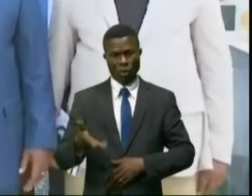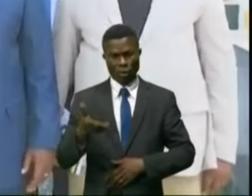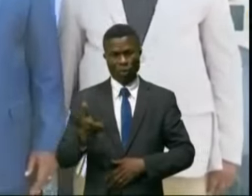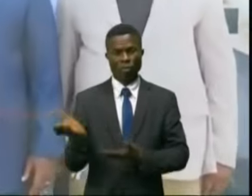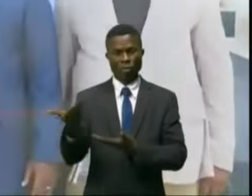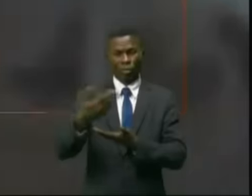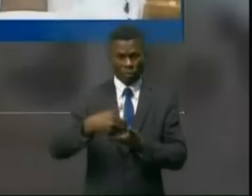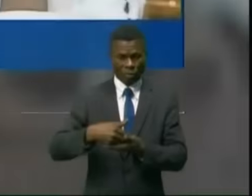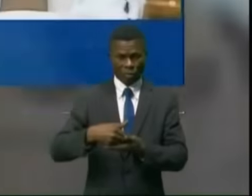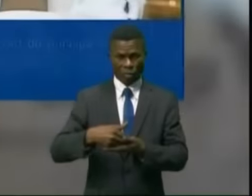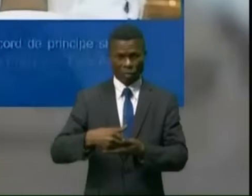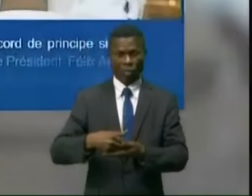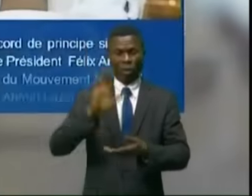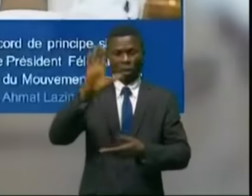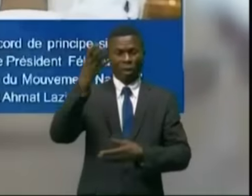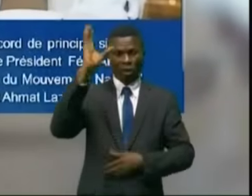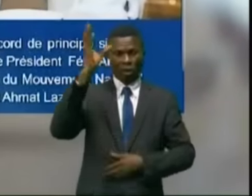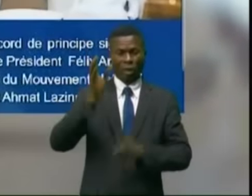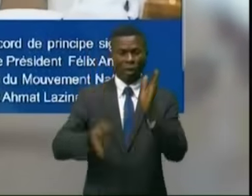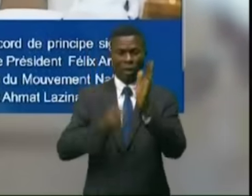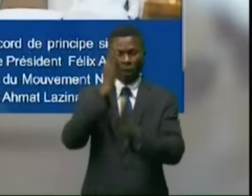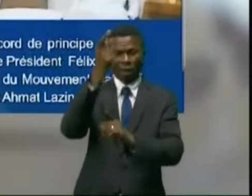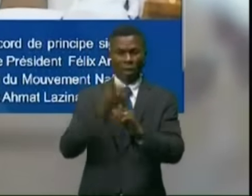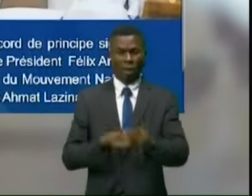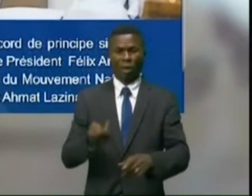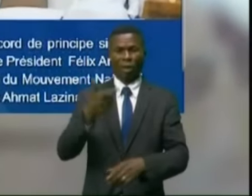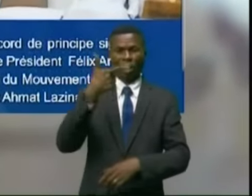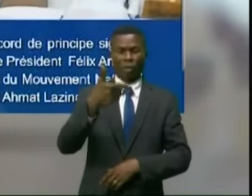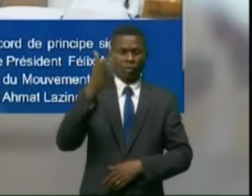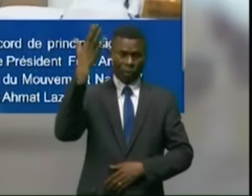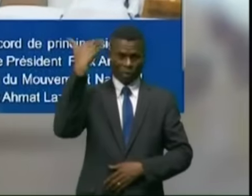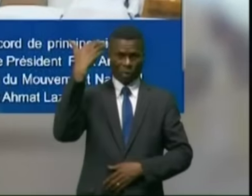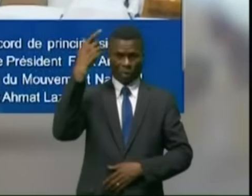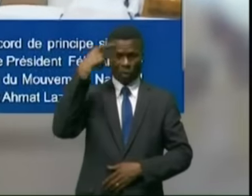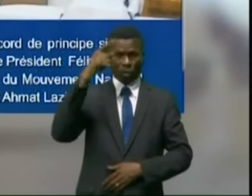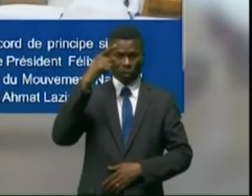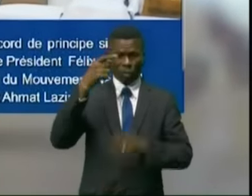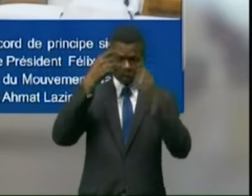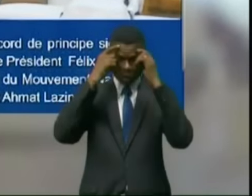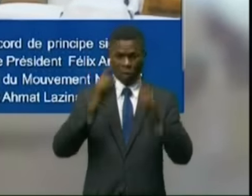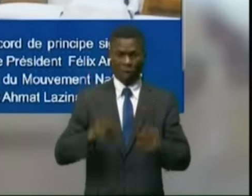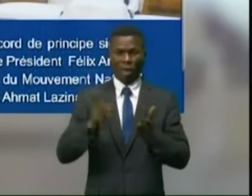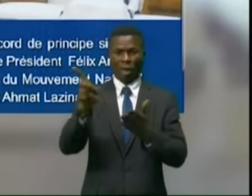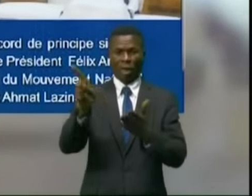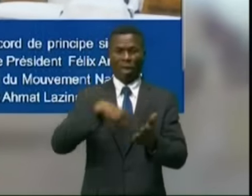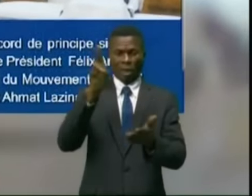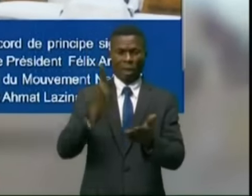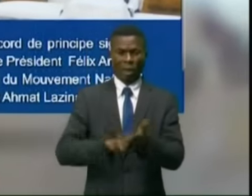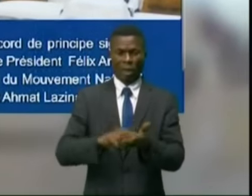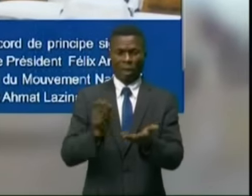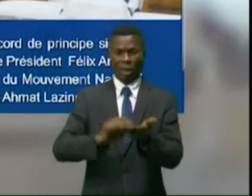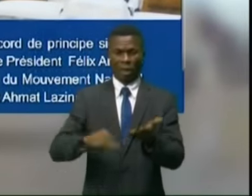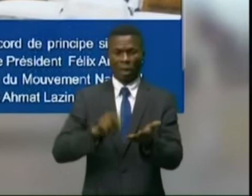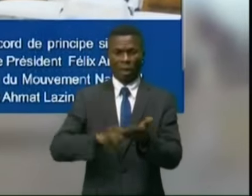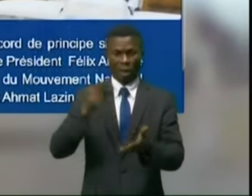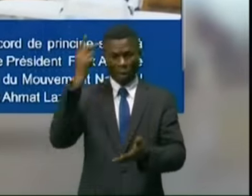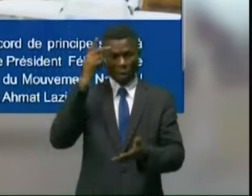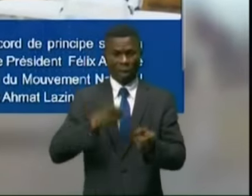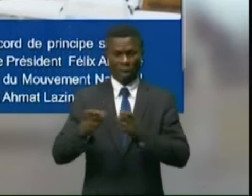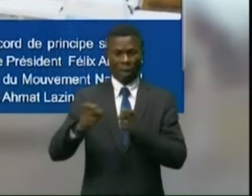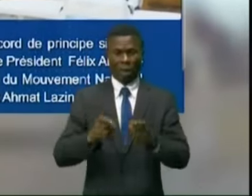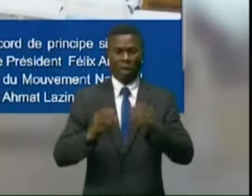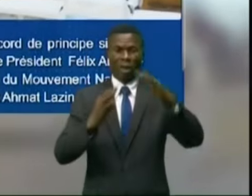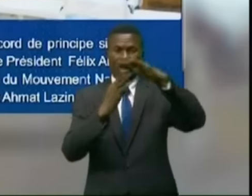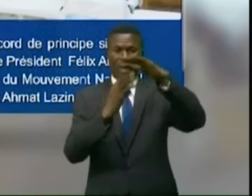Rentré au Berkay le 13 février dernier suite à l'accord des principes signé à Kinshasa sous l'égide du